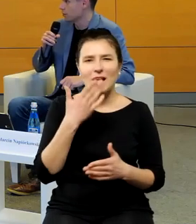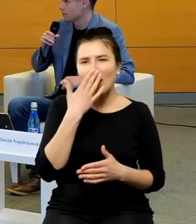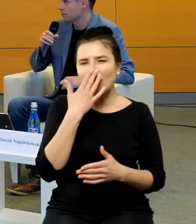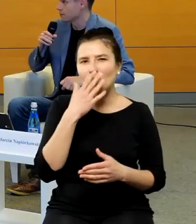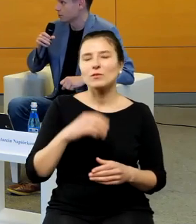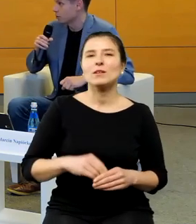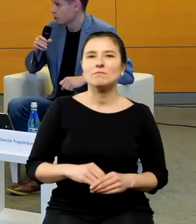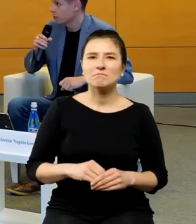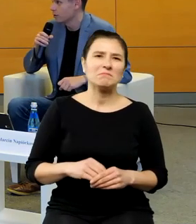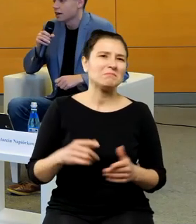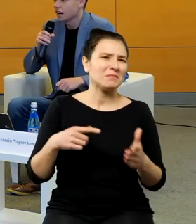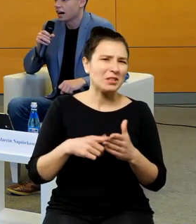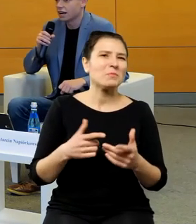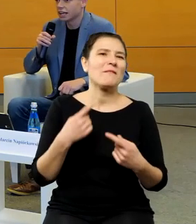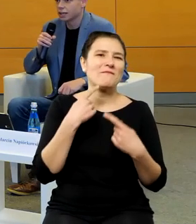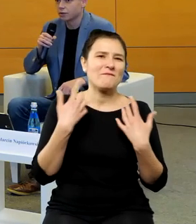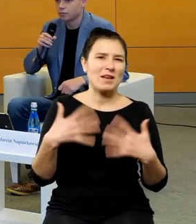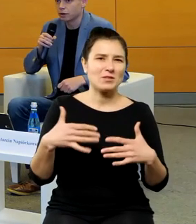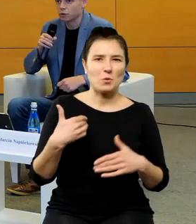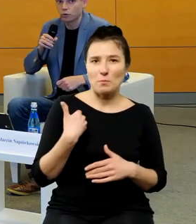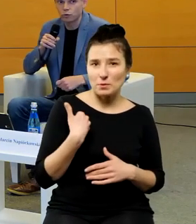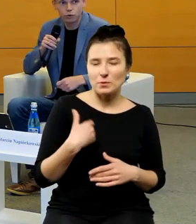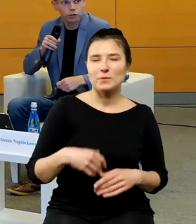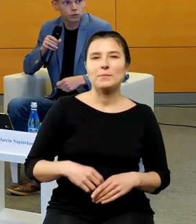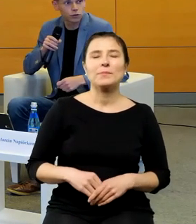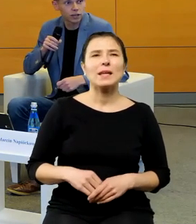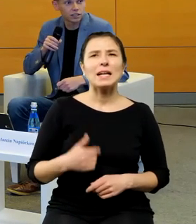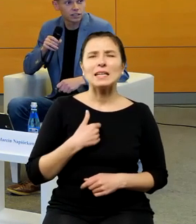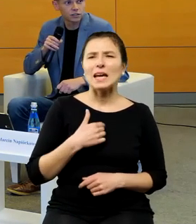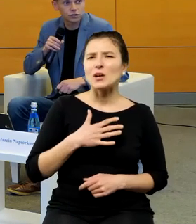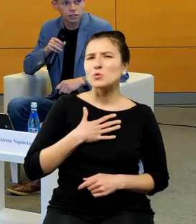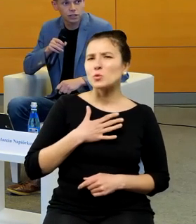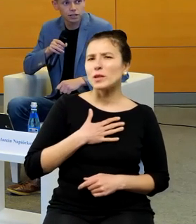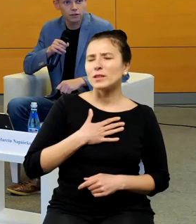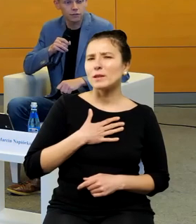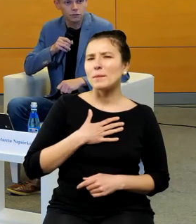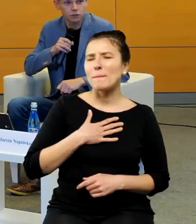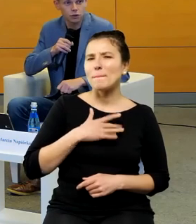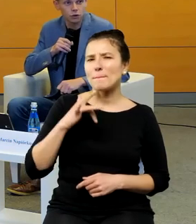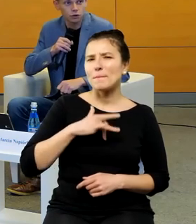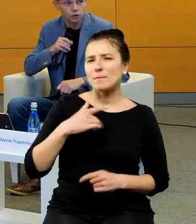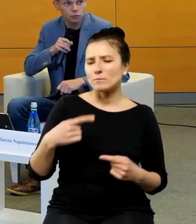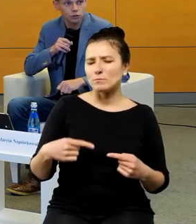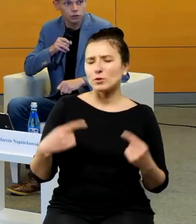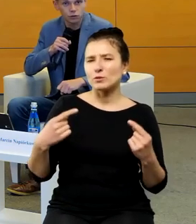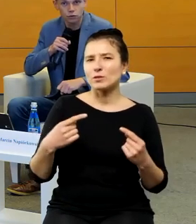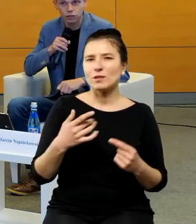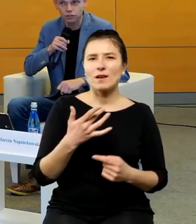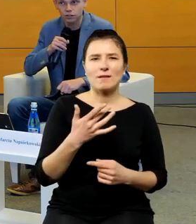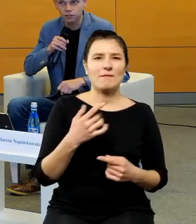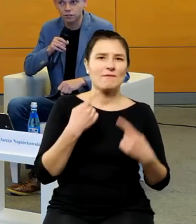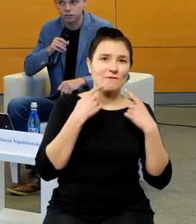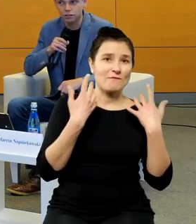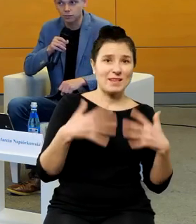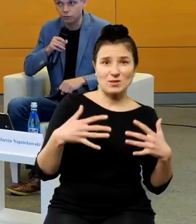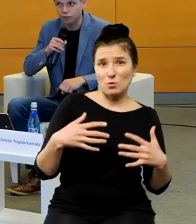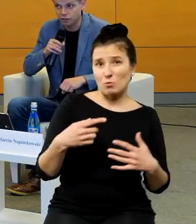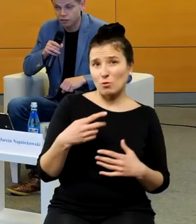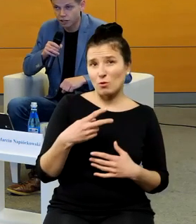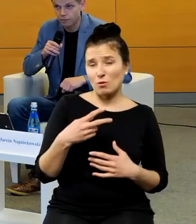wesoło, ale mam głębokie przekonanie, że wesoło nie musi się wykluczać z